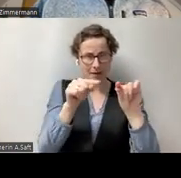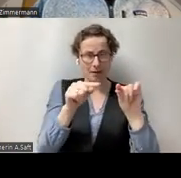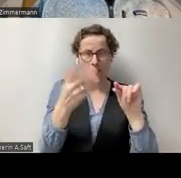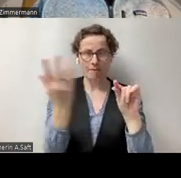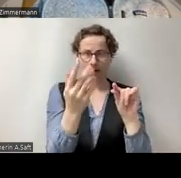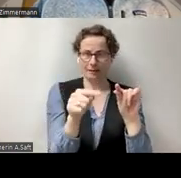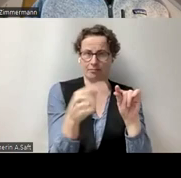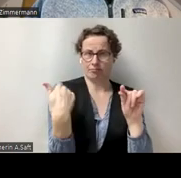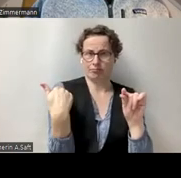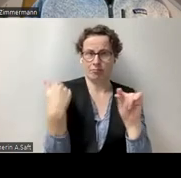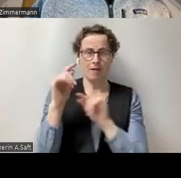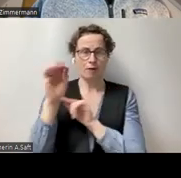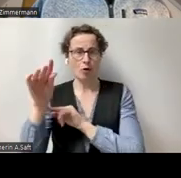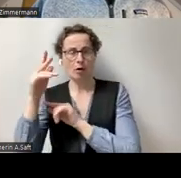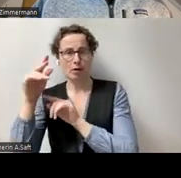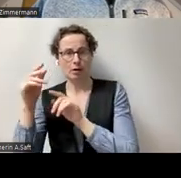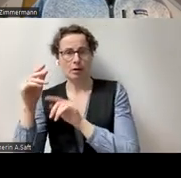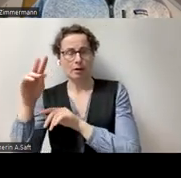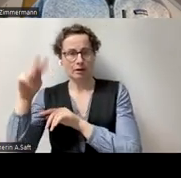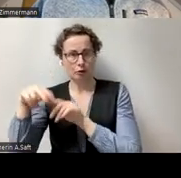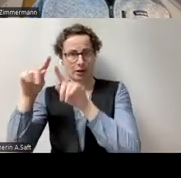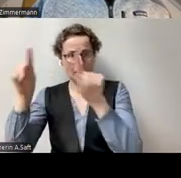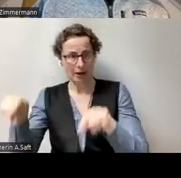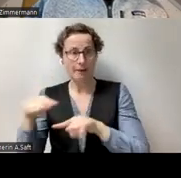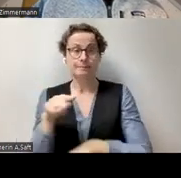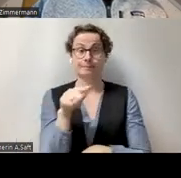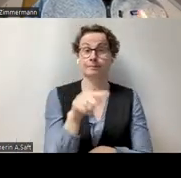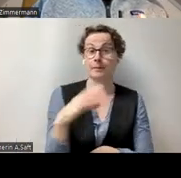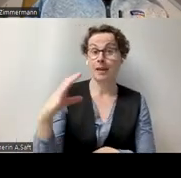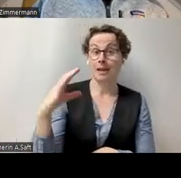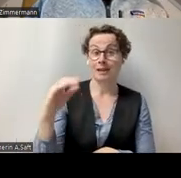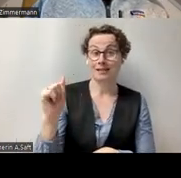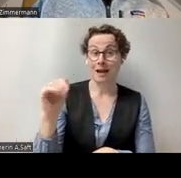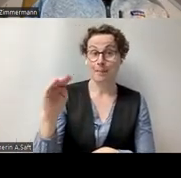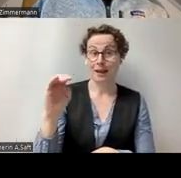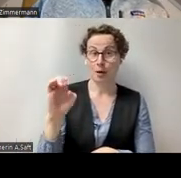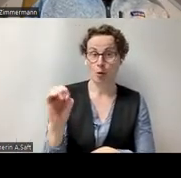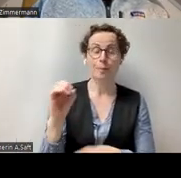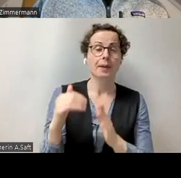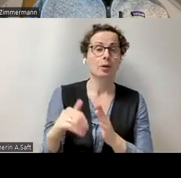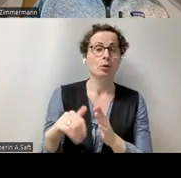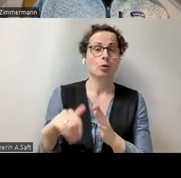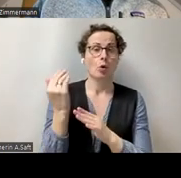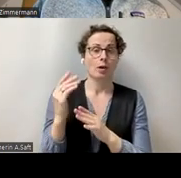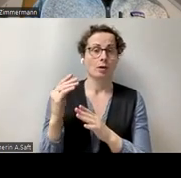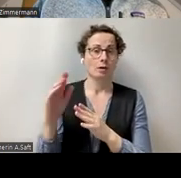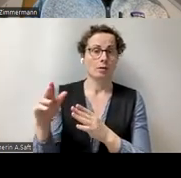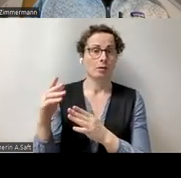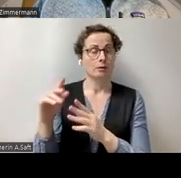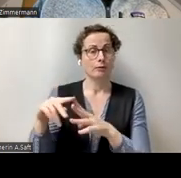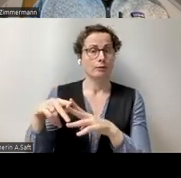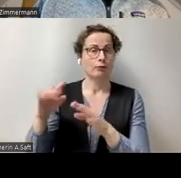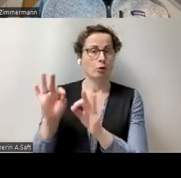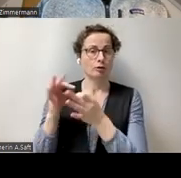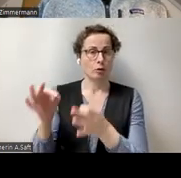Feature in PowerPoint, wo man das eigene Video, die eigene Kamera einbauen kann in eine